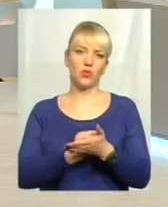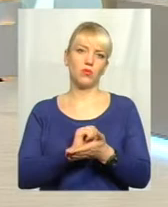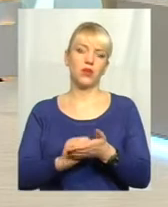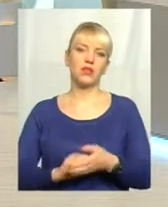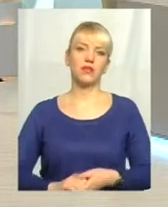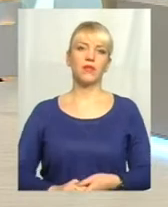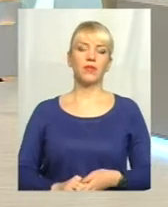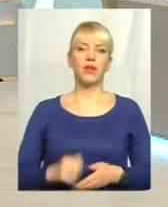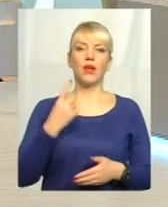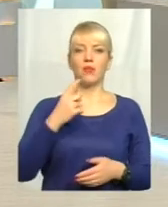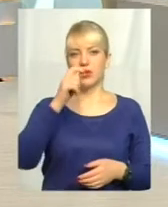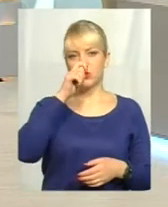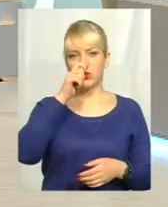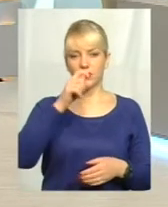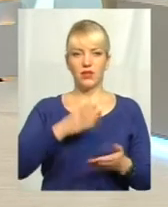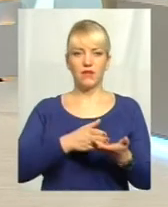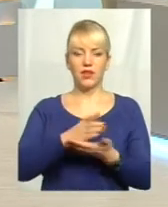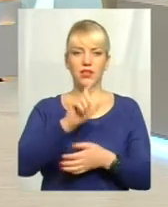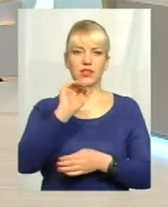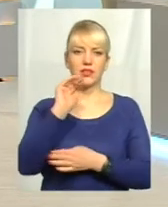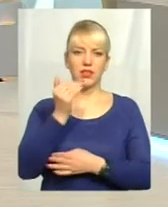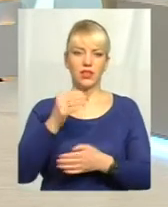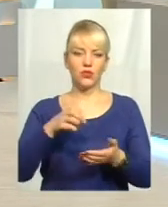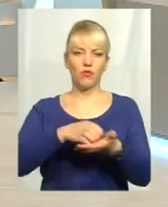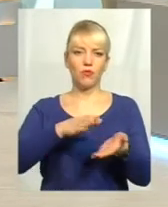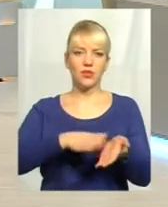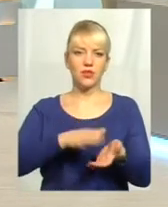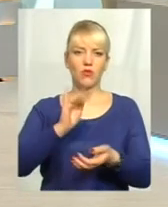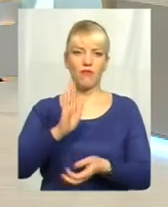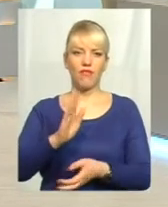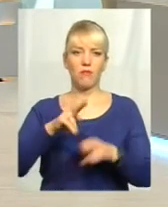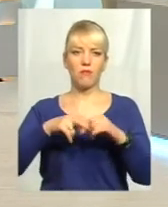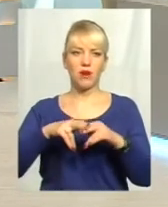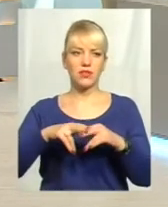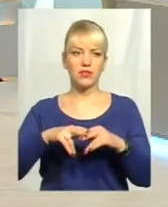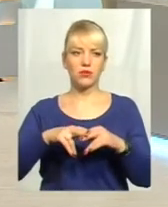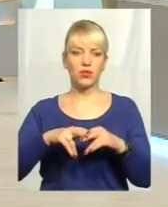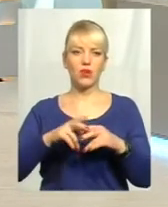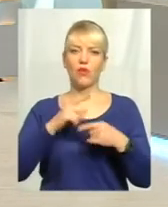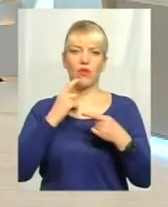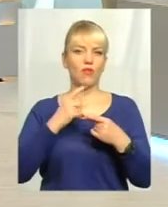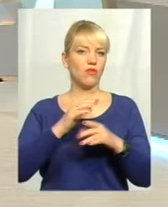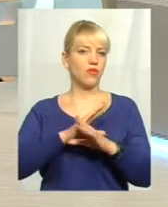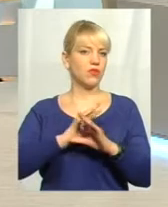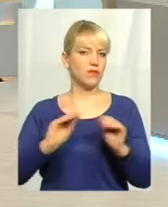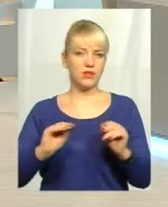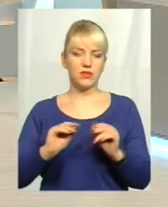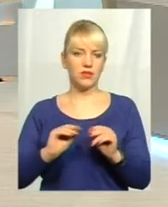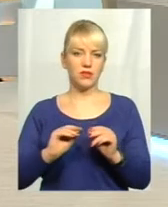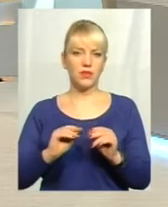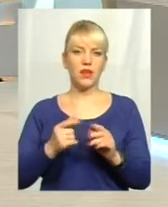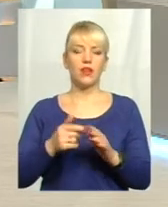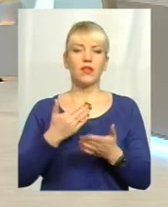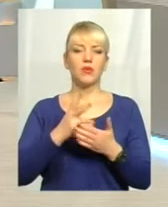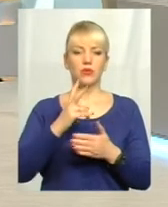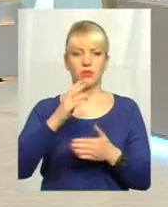З 1 квітня варіант із дитиною, вписаною у паспорт, кажуть, що вже не пройде. В паспорт когось із батьків